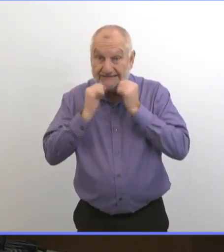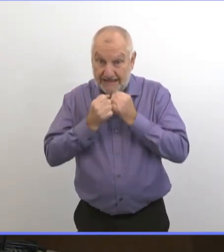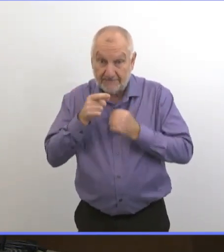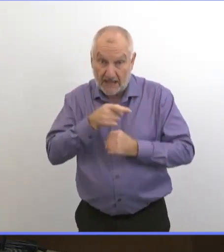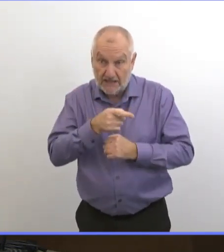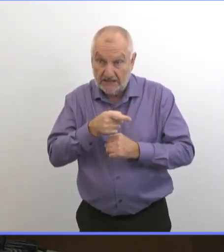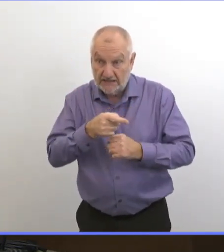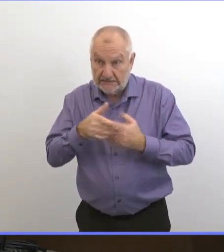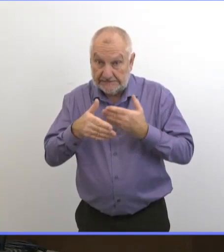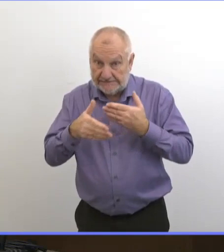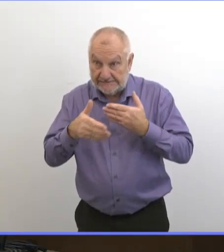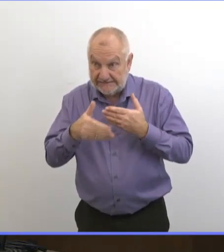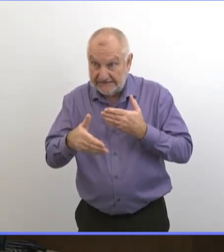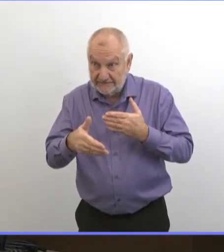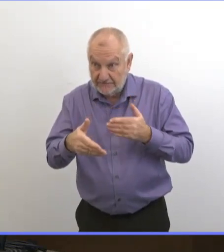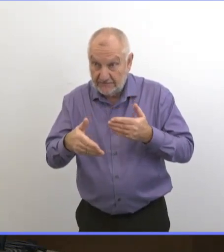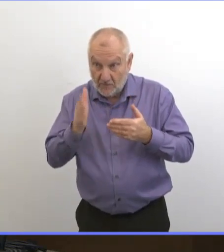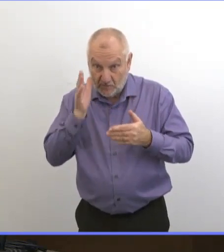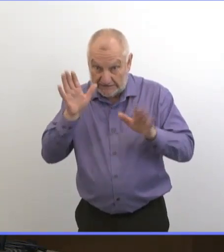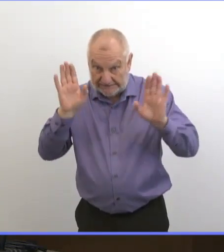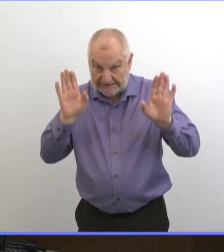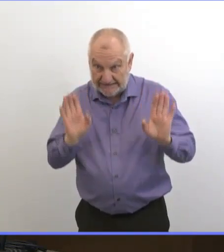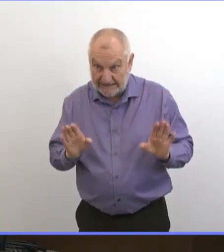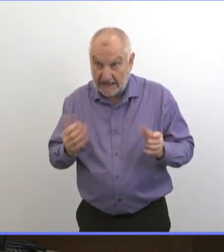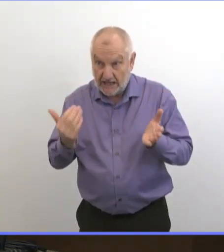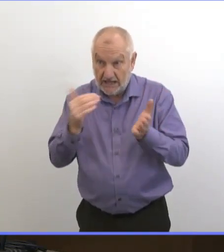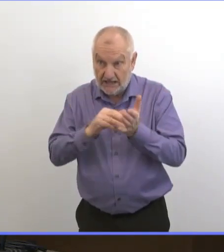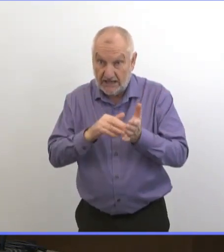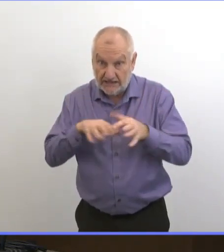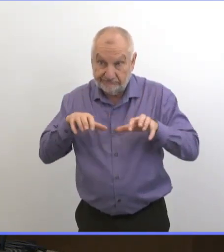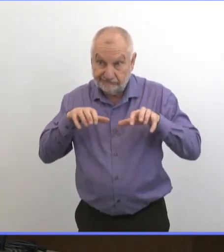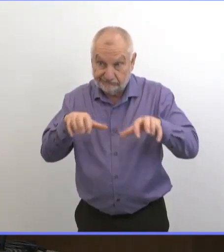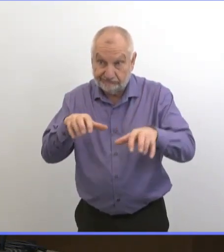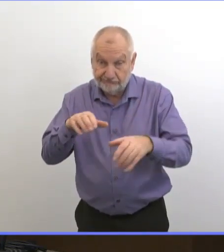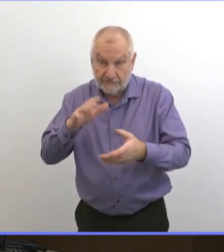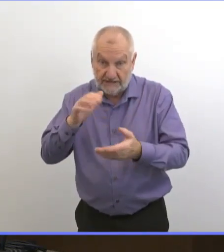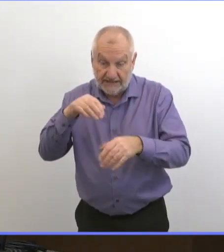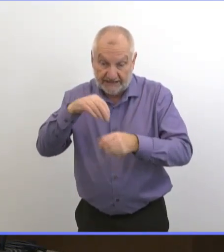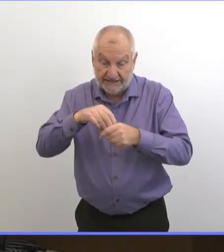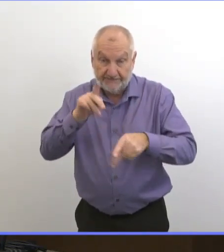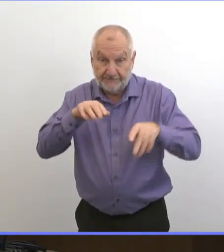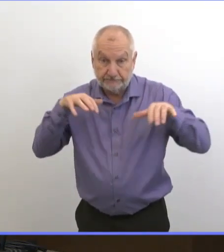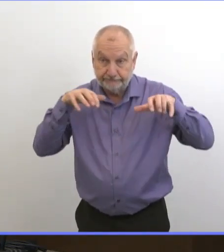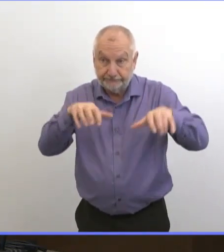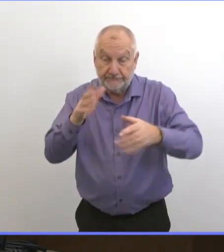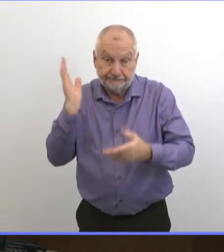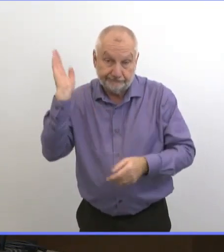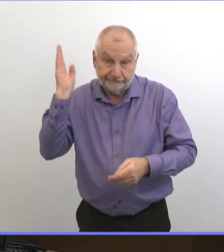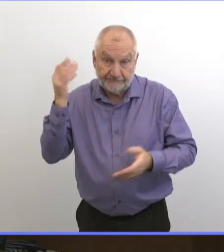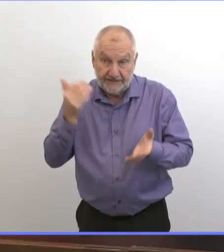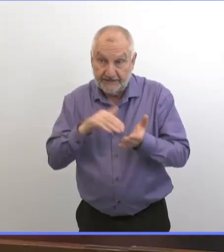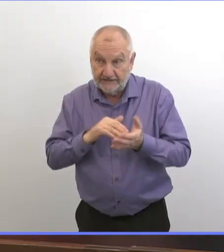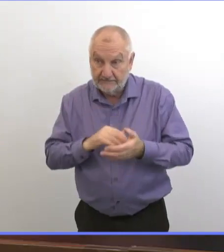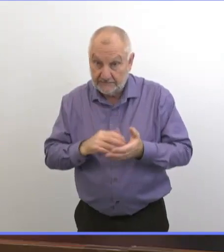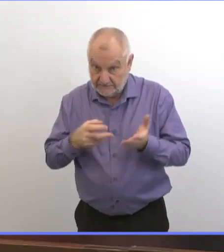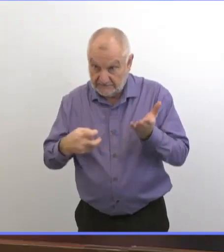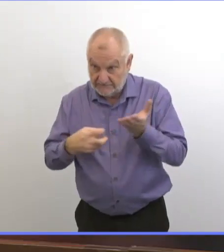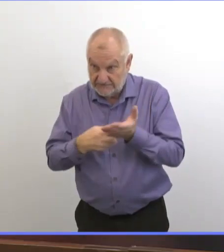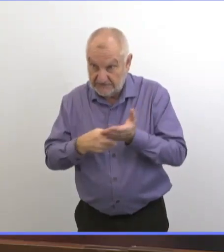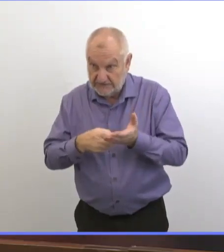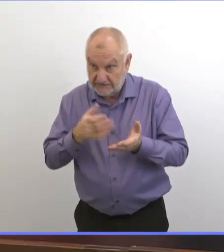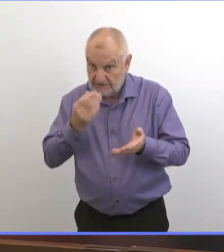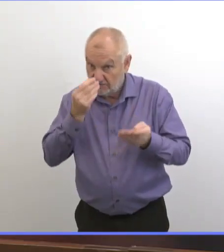of God à Steinbach prévoit un rassemblement dimanche malgré tout ce qui a été fait.-ce que vous avez un commentaire à ce sujet ?